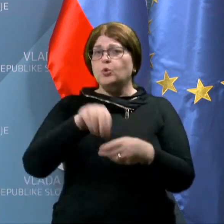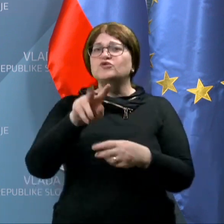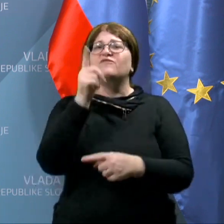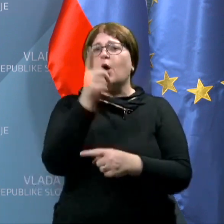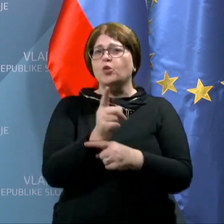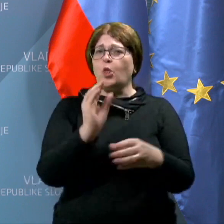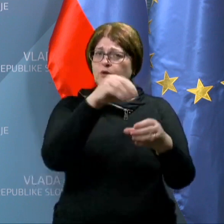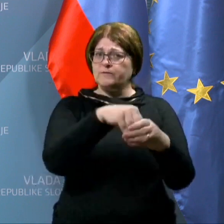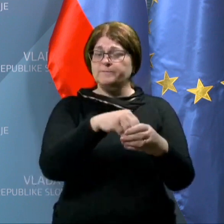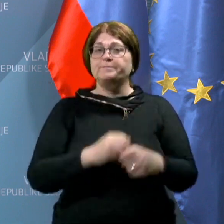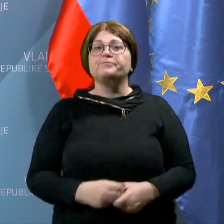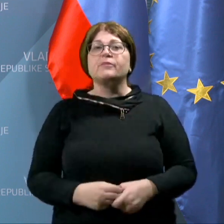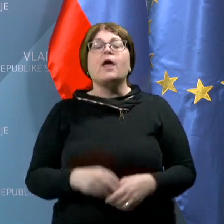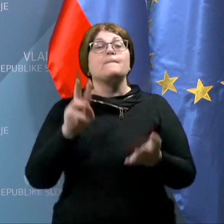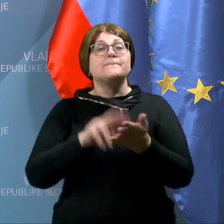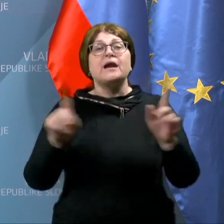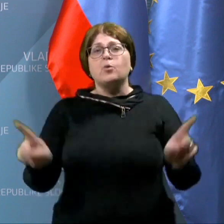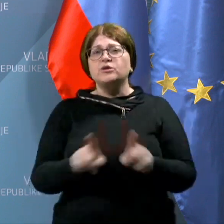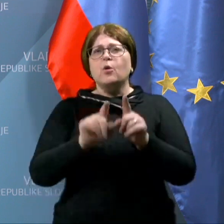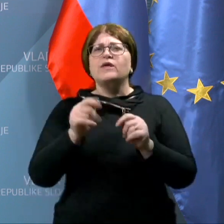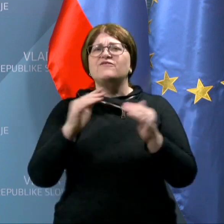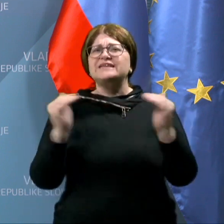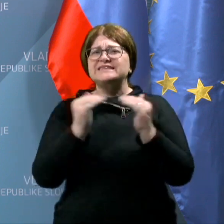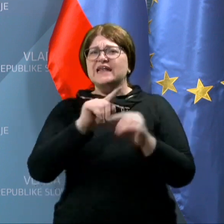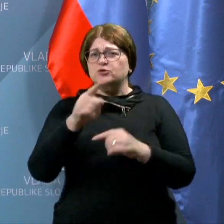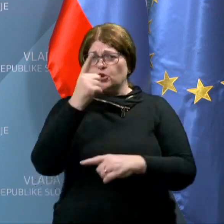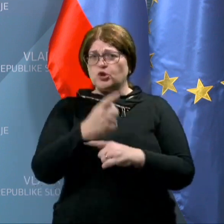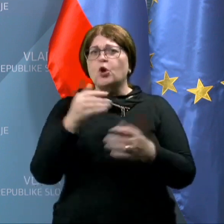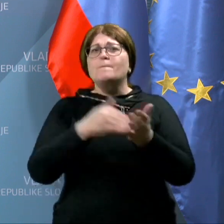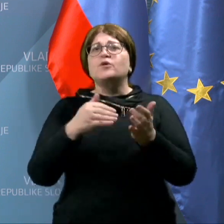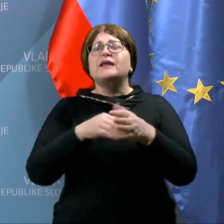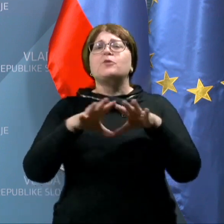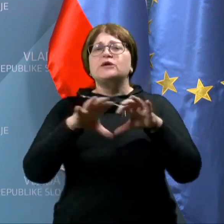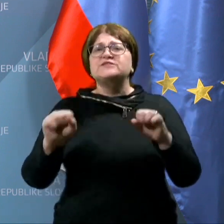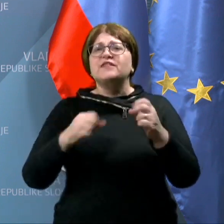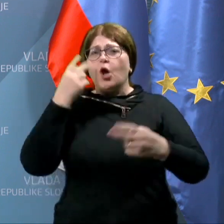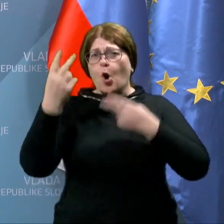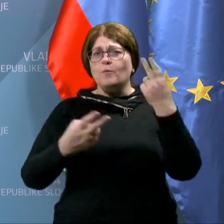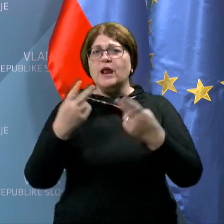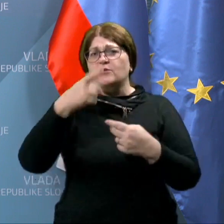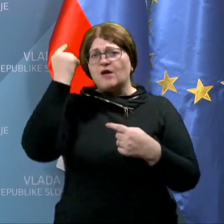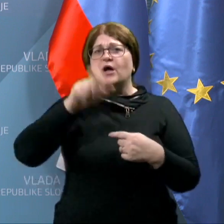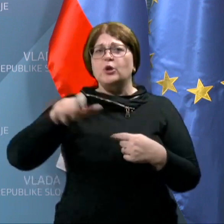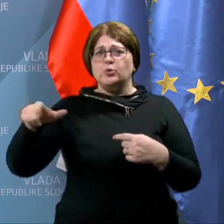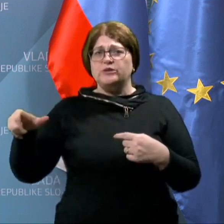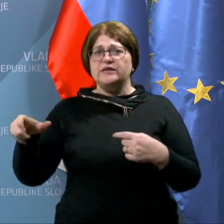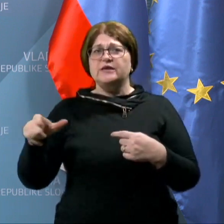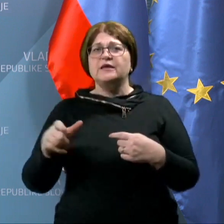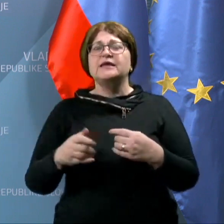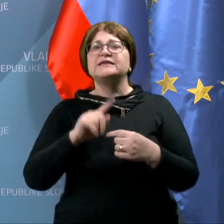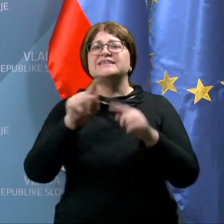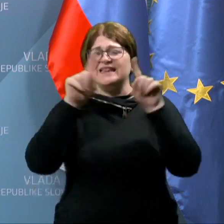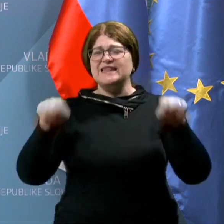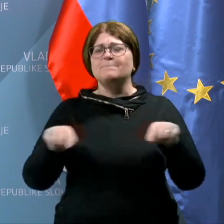Prav tako je v skladu z odlokom potrebno izvajati obravnavo pacijentov za